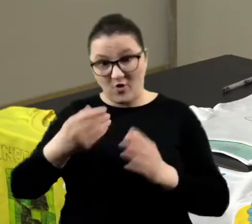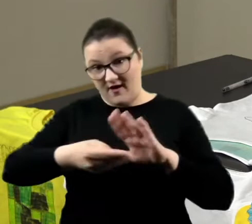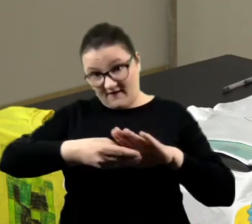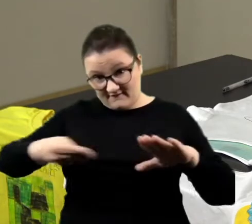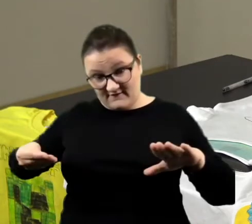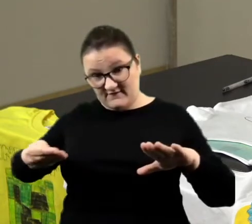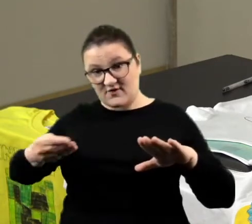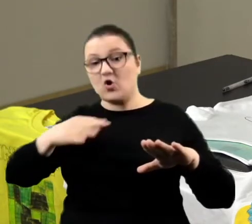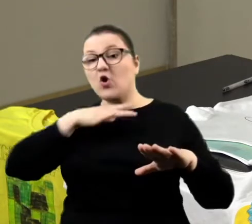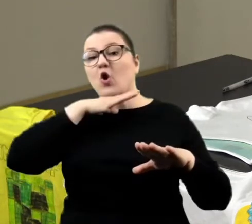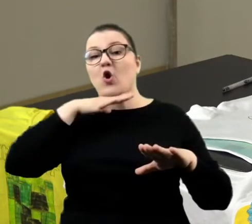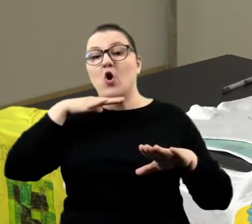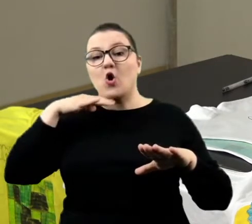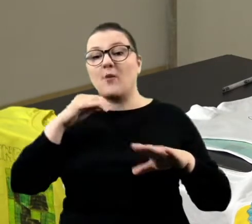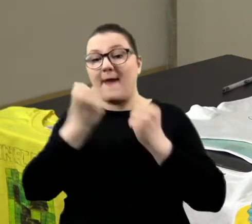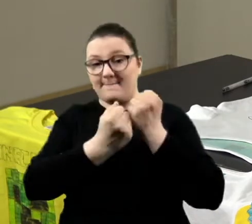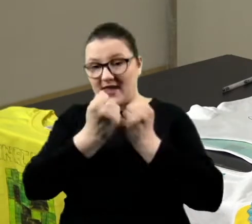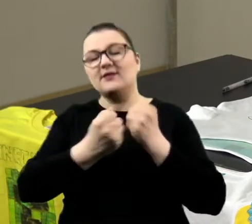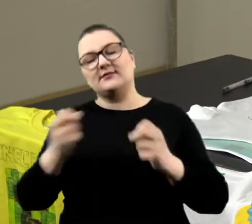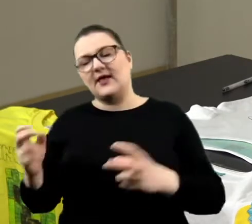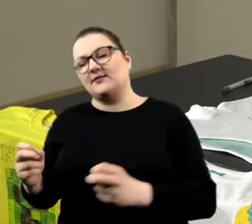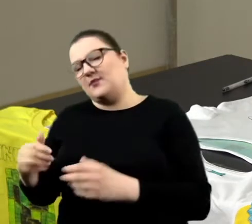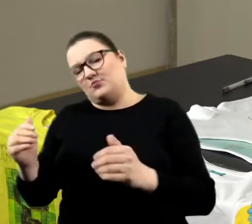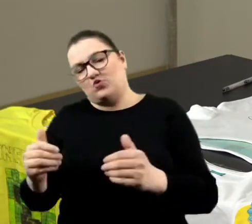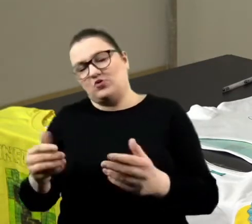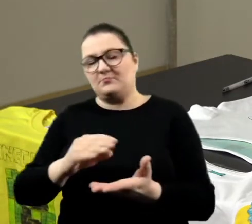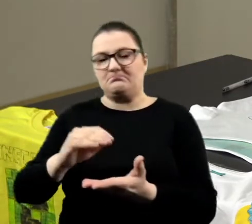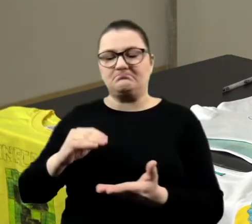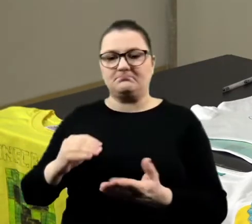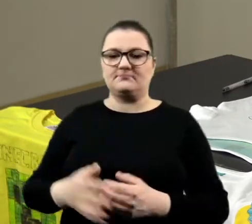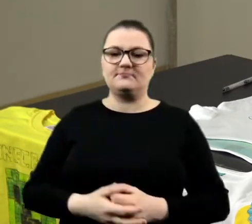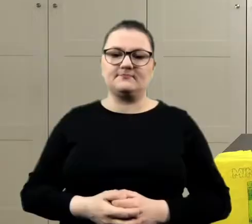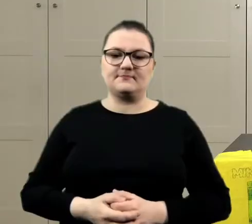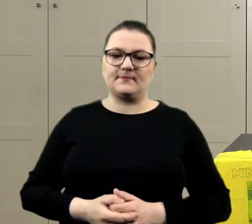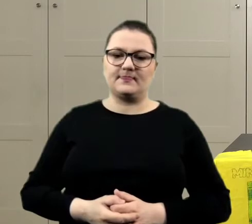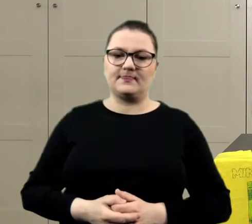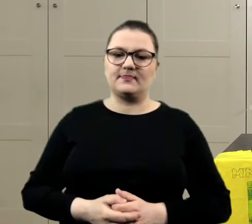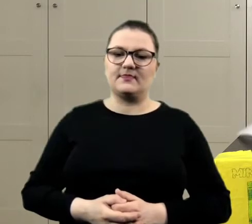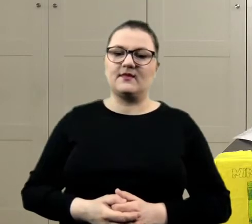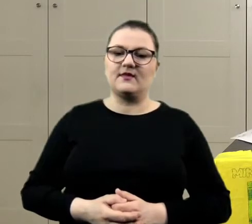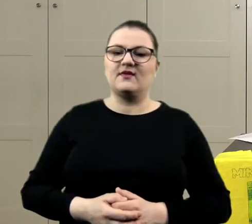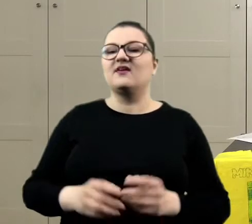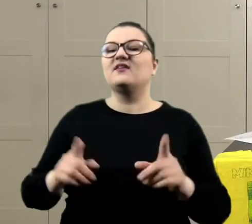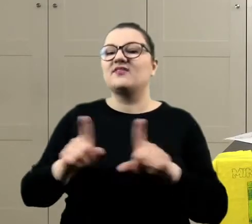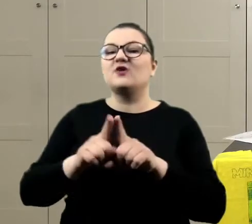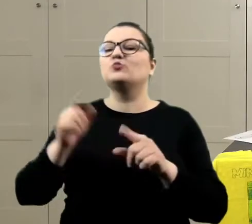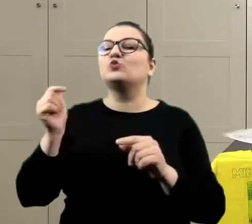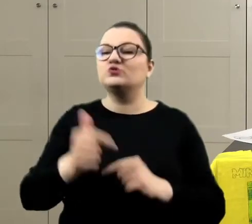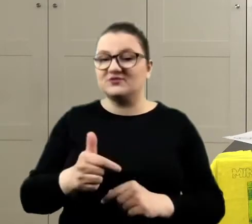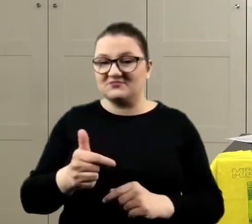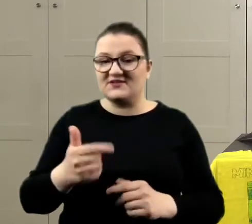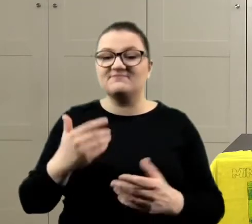Tym kolorowym. Tak. To możemy wyjąć. Nawet słuchajcie, musimy, dlatego że